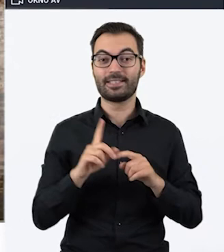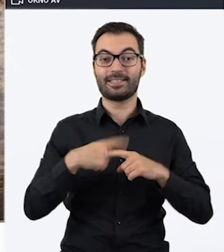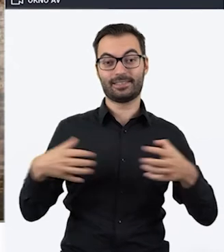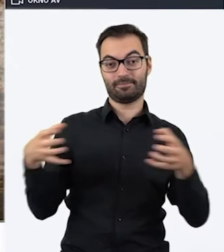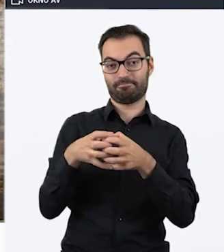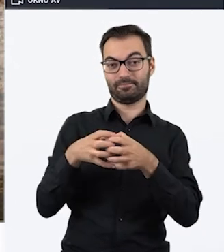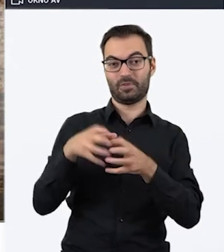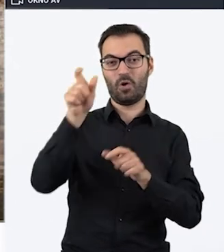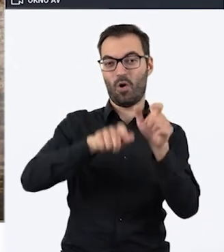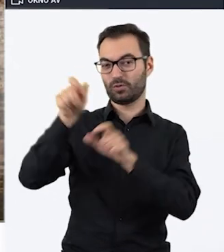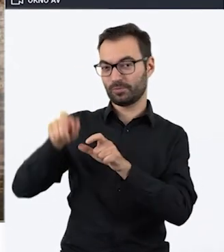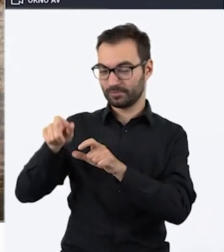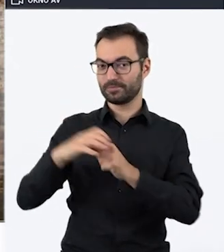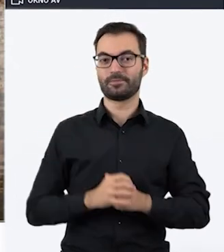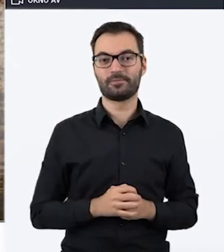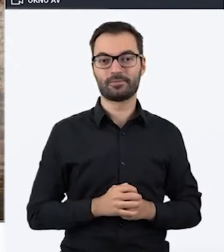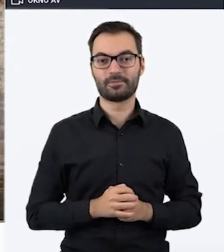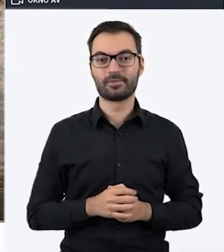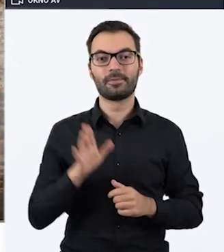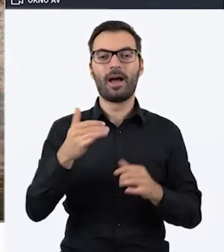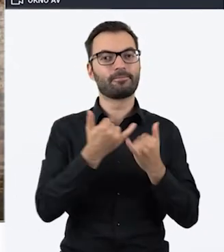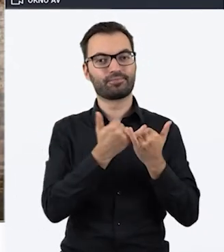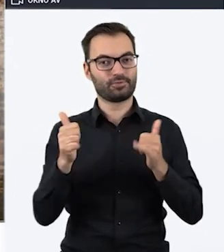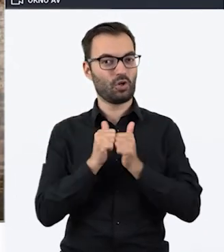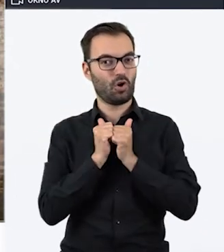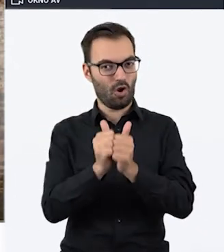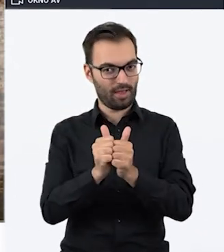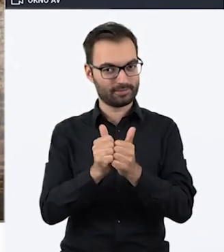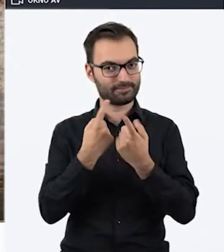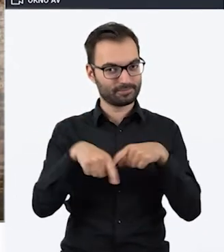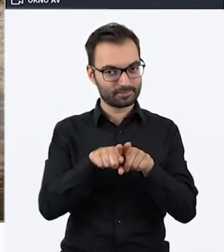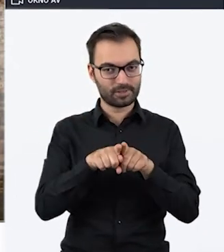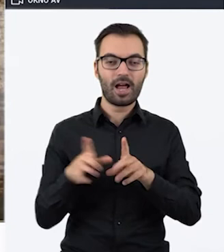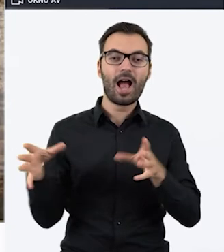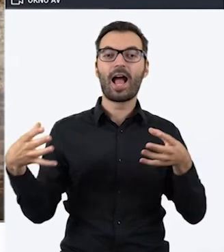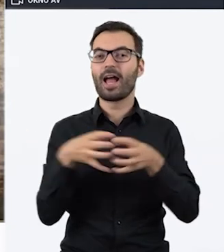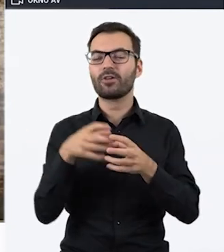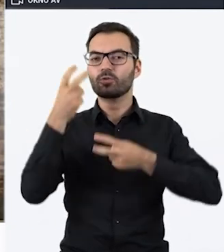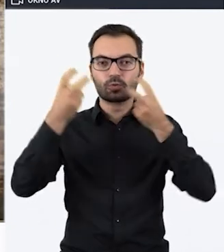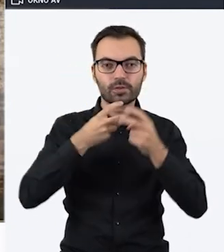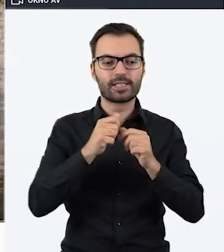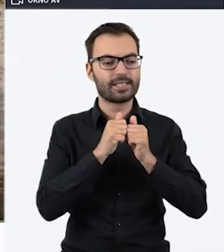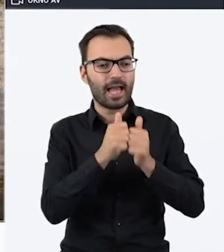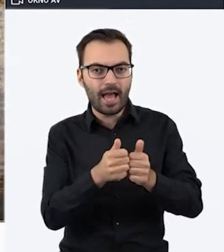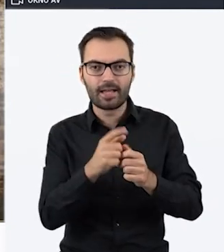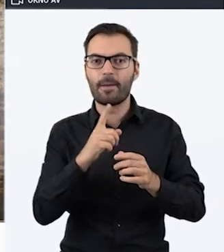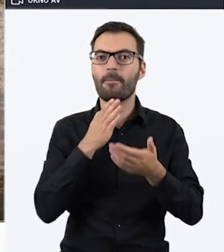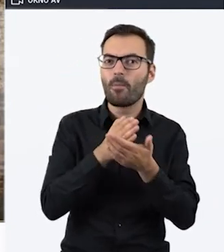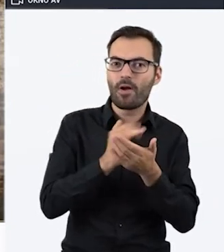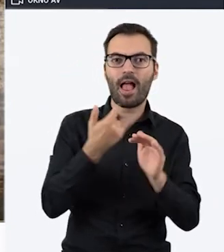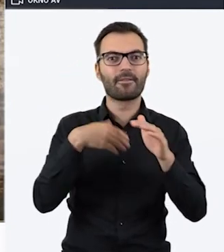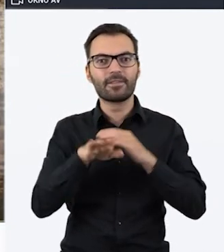zespół uczestników i uczestniczek wciela się w pewne role i wspólnie poszukuje zadań i wskazówek.